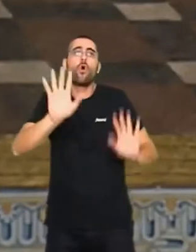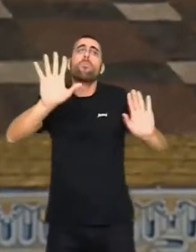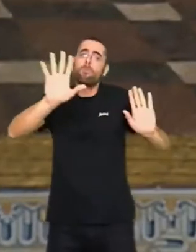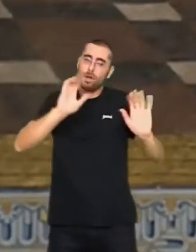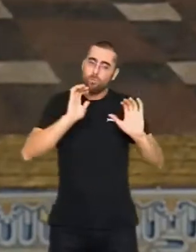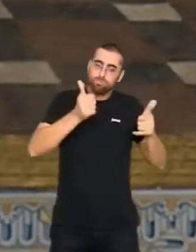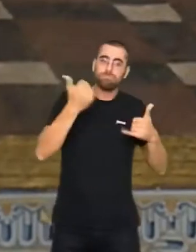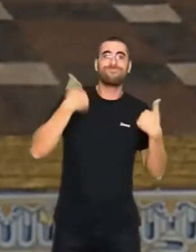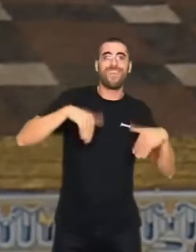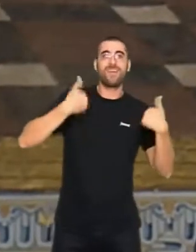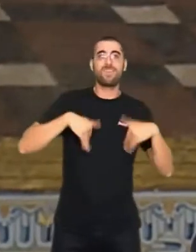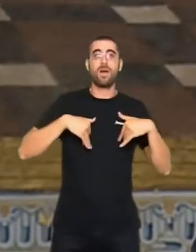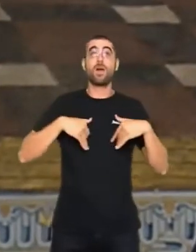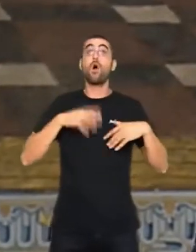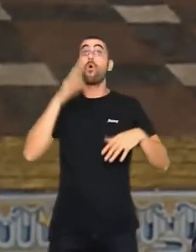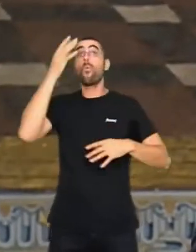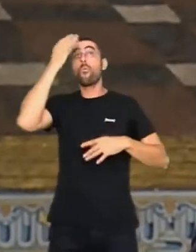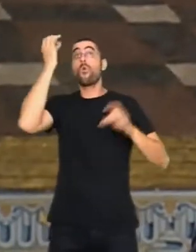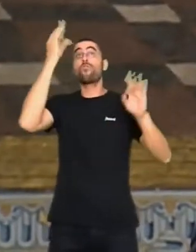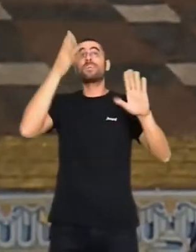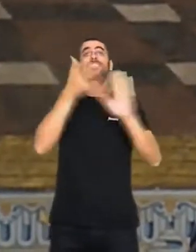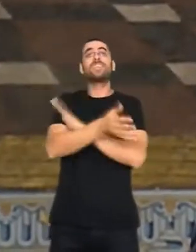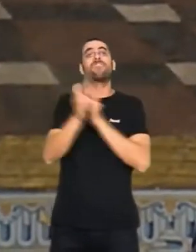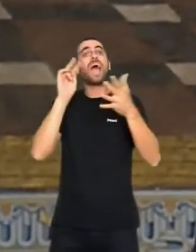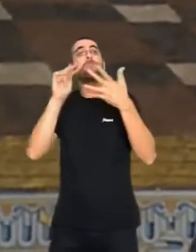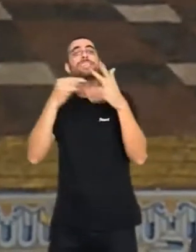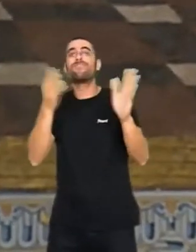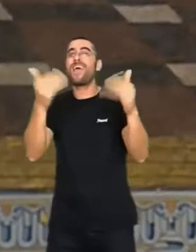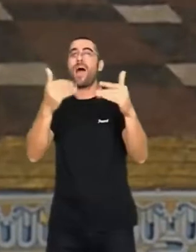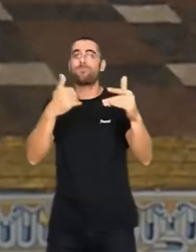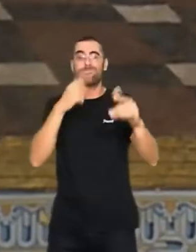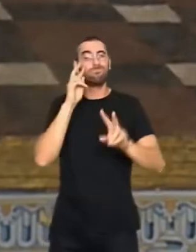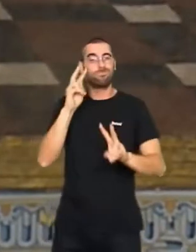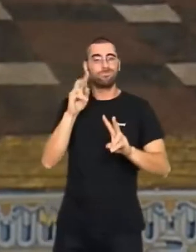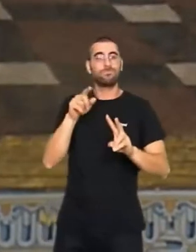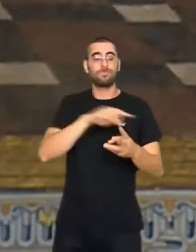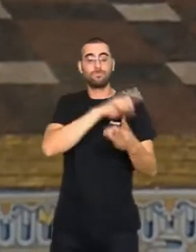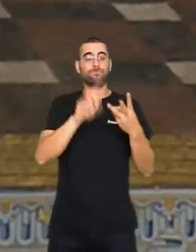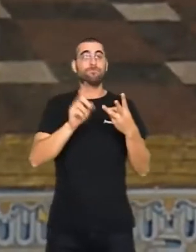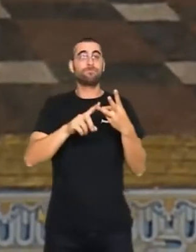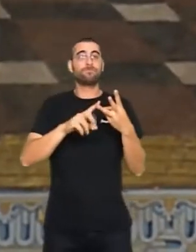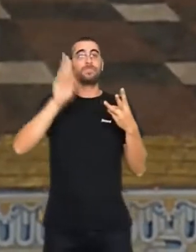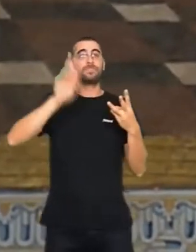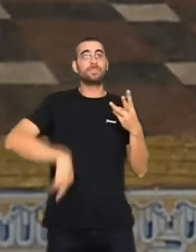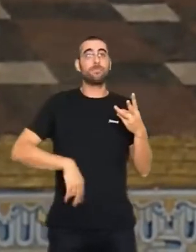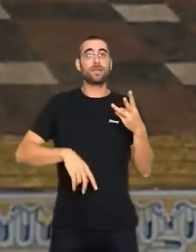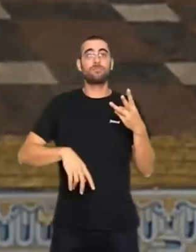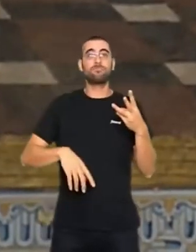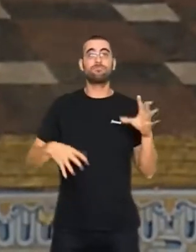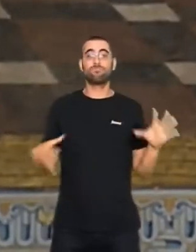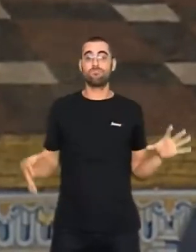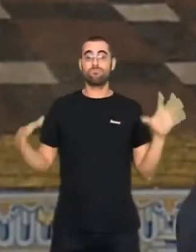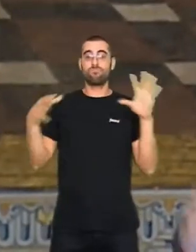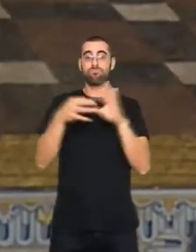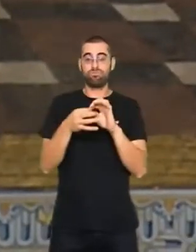entrat. Ha deixat per fi de ser invisible. I en tercer lloc, s'ha produït la convergència real en